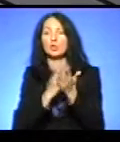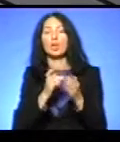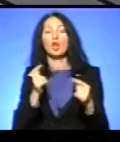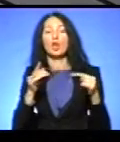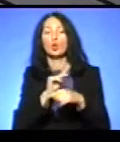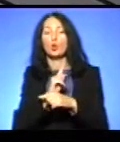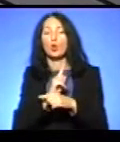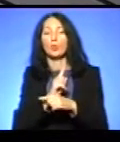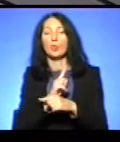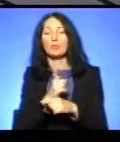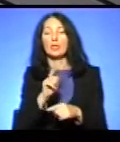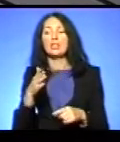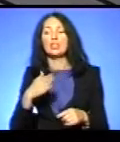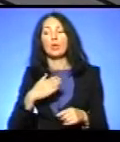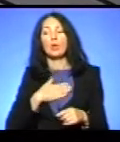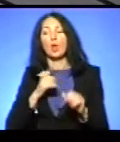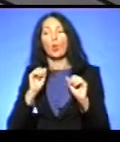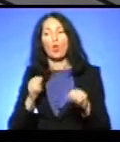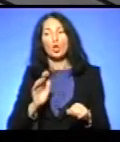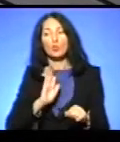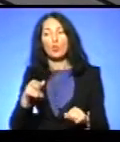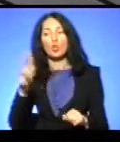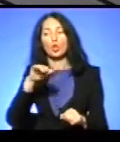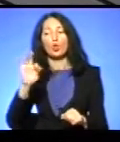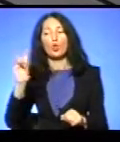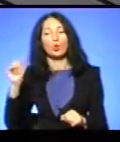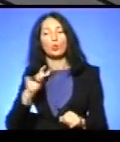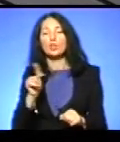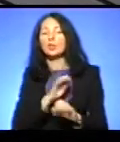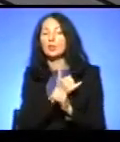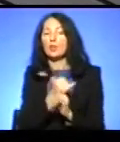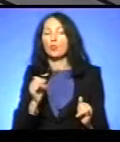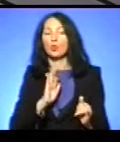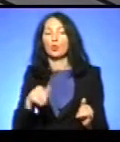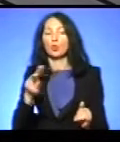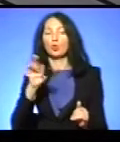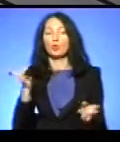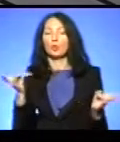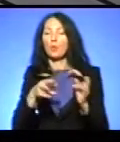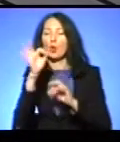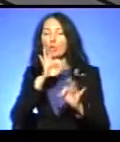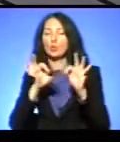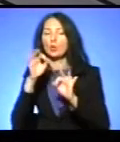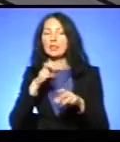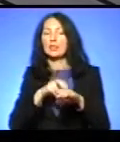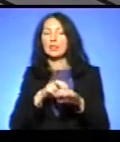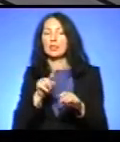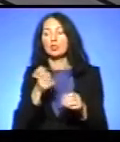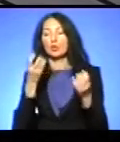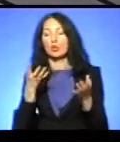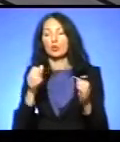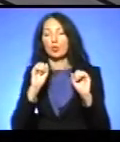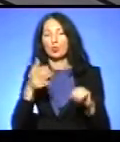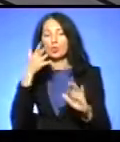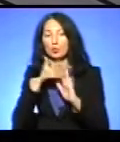можемо бути донором чи ні. Тут потрібна консультація лікаря? Чи, в принципі, вже з тих даних, які ви там перечислили, можна зрозуміти, чи